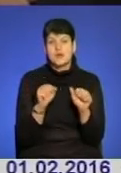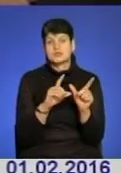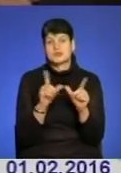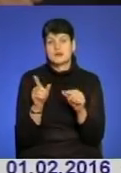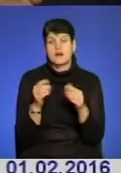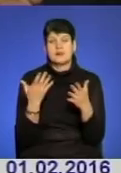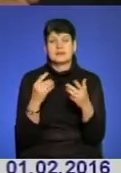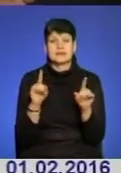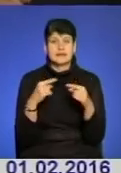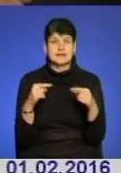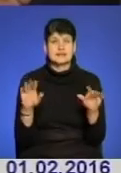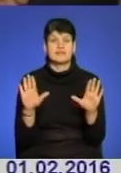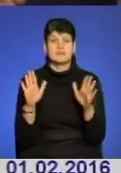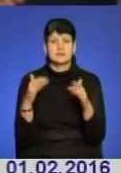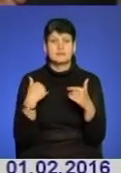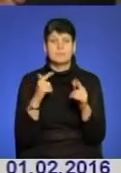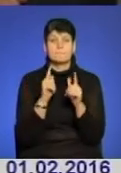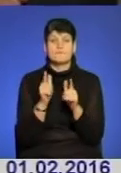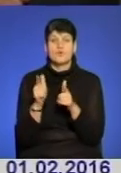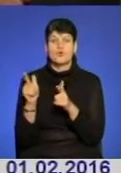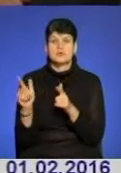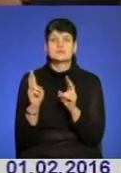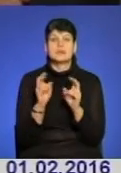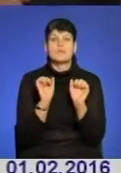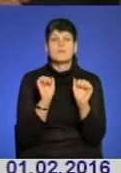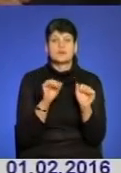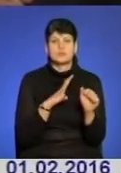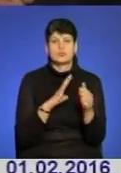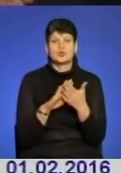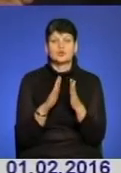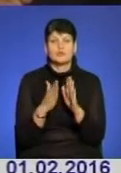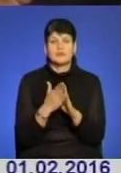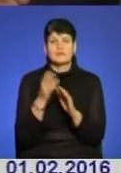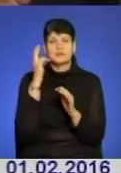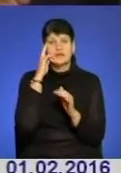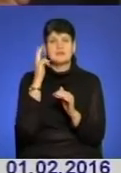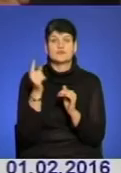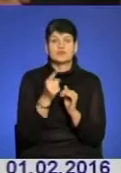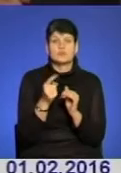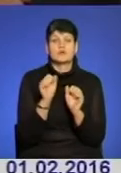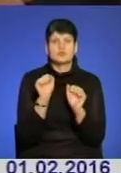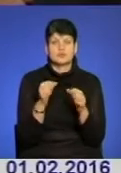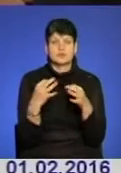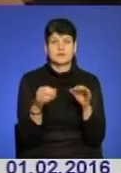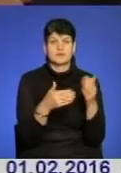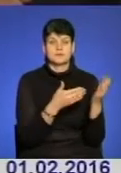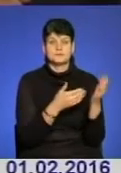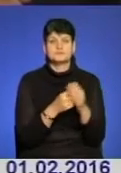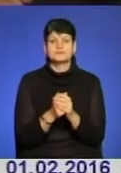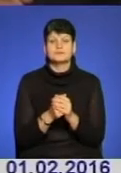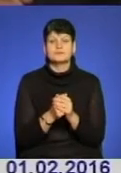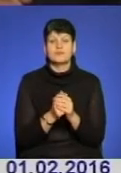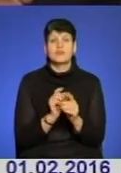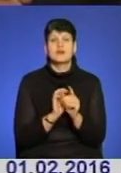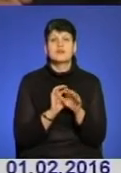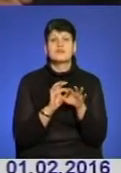всякий випадок ми погоджували зі всіма, ким тільки можна було домовлятися, в Києві, і в Тернополі, чи його випустять. Вести